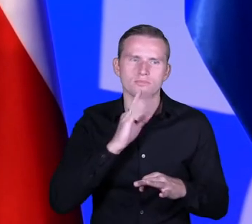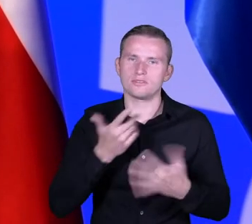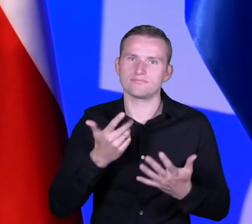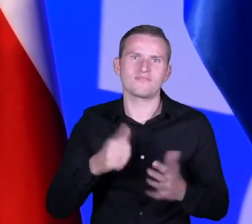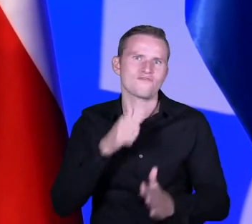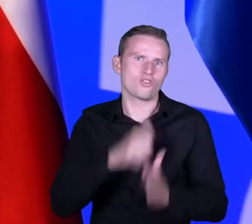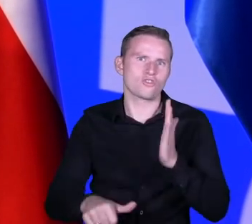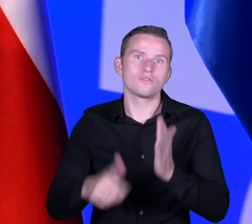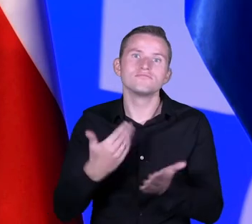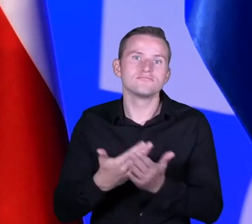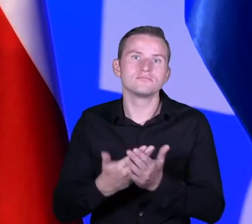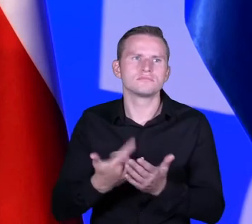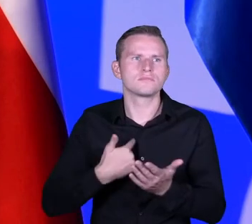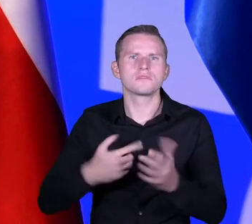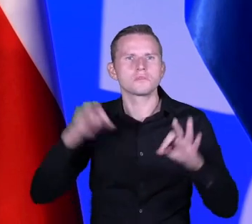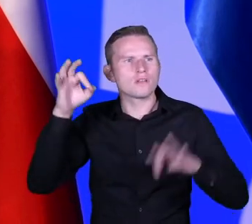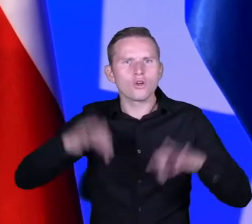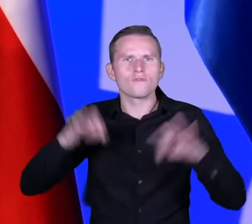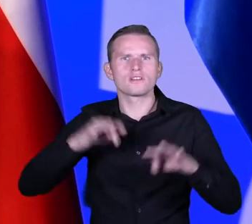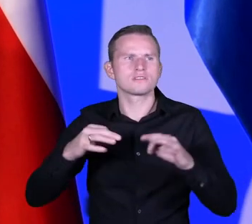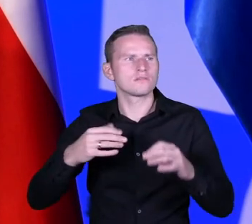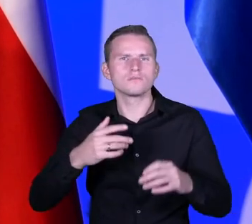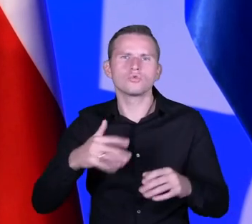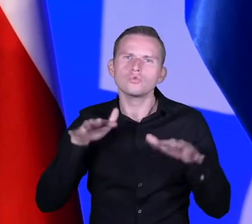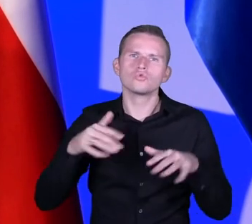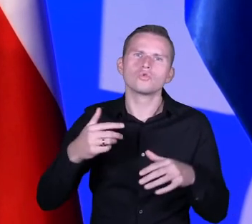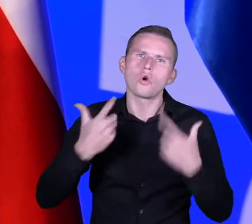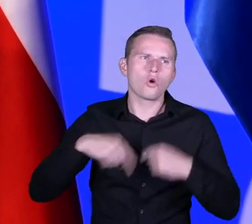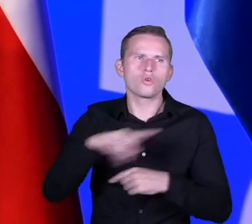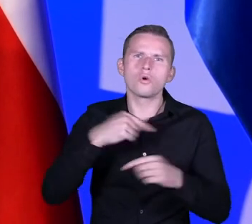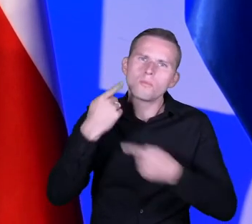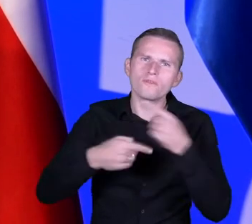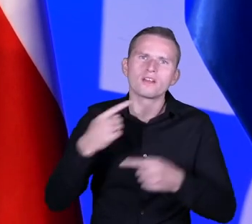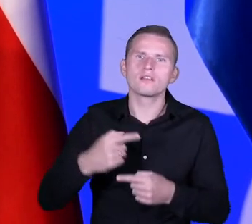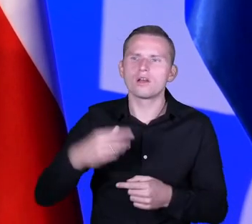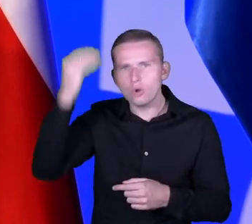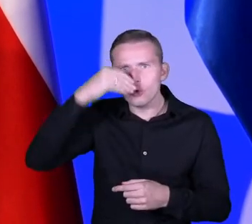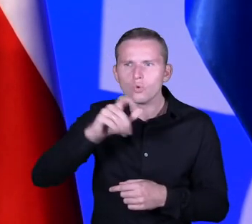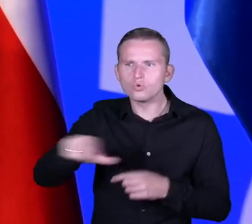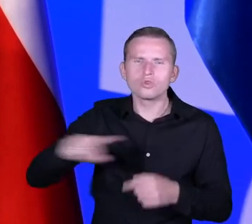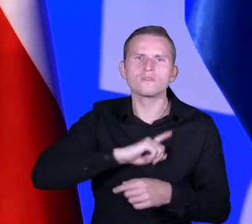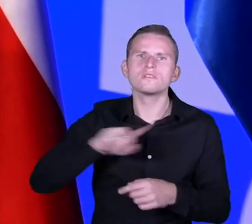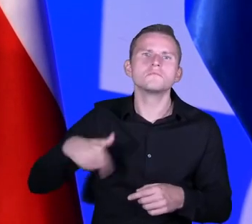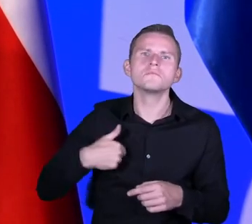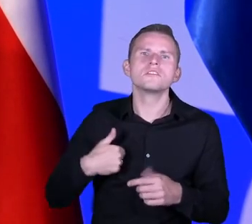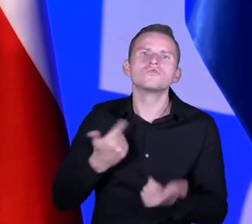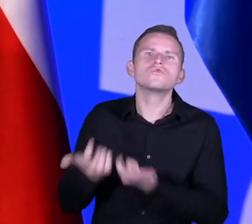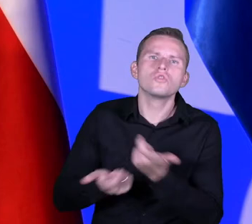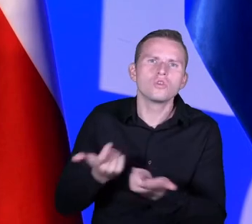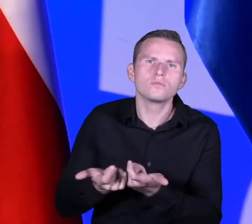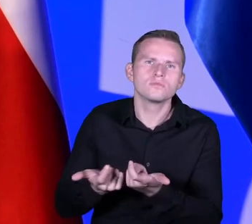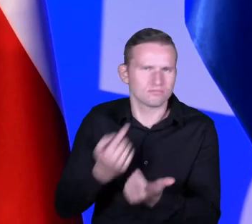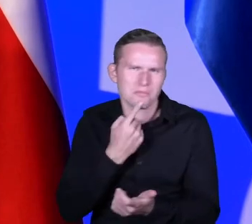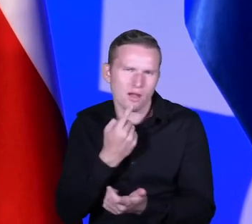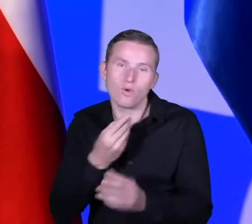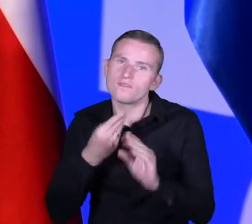debacie, w której na przykład dużo się mówiło o tym, nie co my robimy jakby z uczniami, ale dużo się mówiło o tym na przykład, jak wygląda